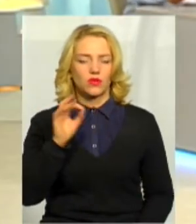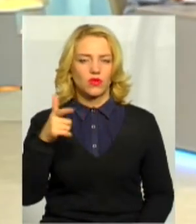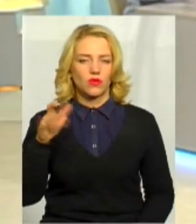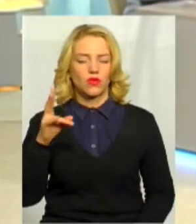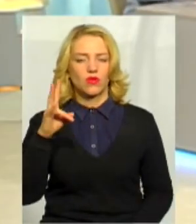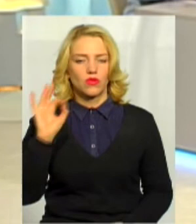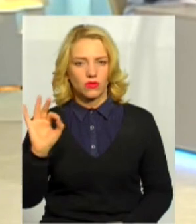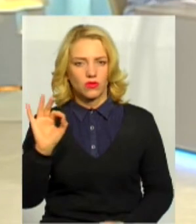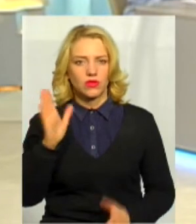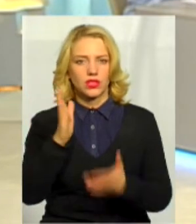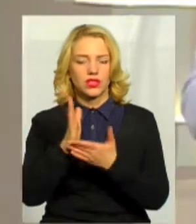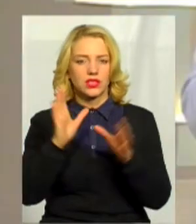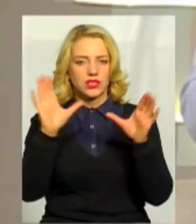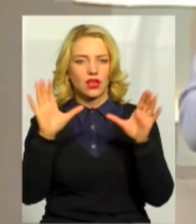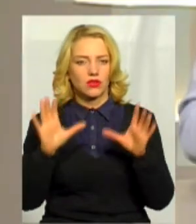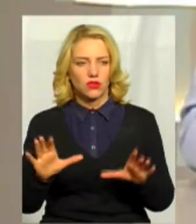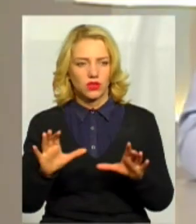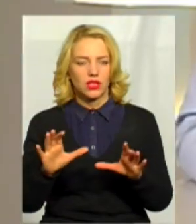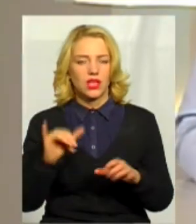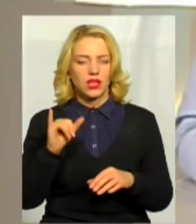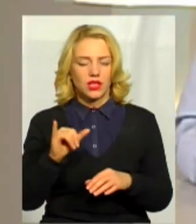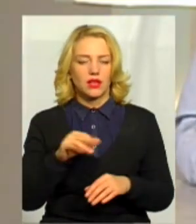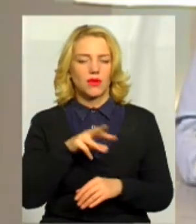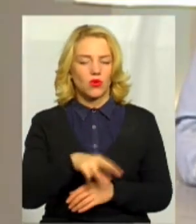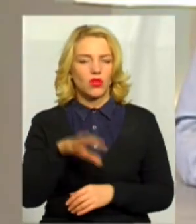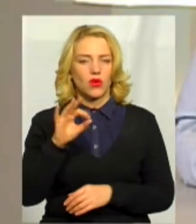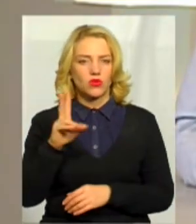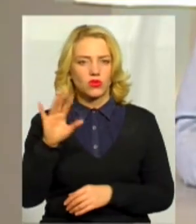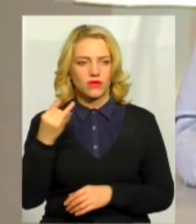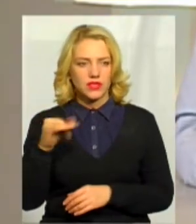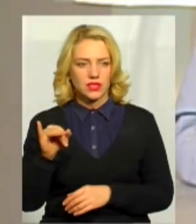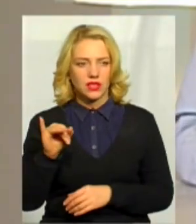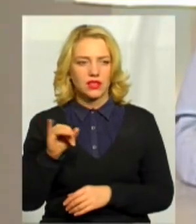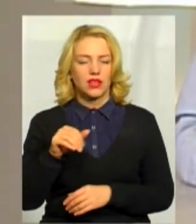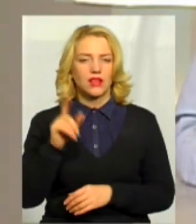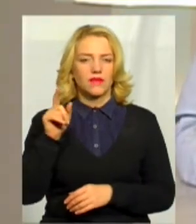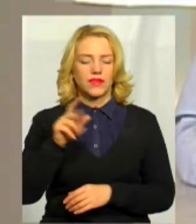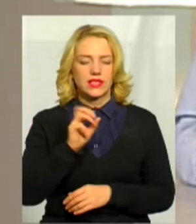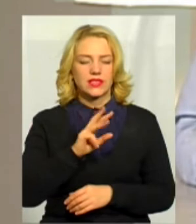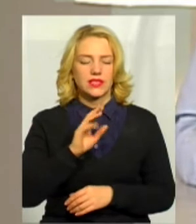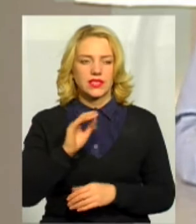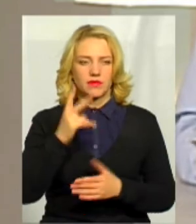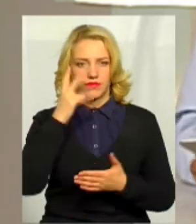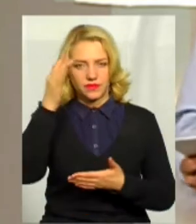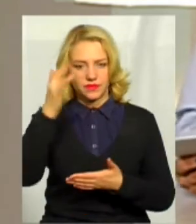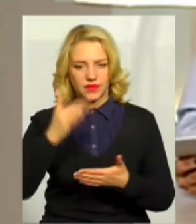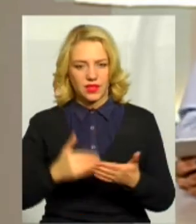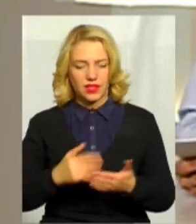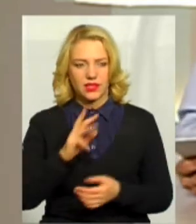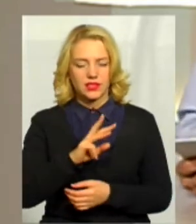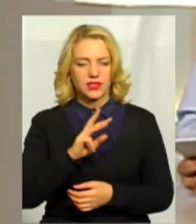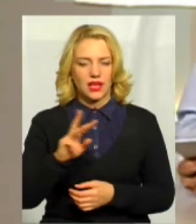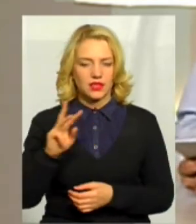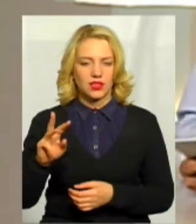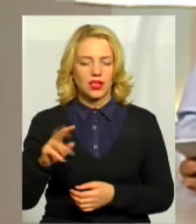Островський, повернімося до того, щоб ми показували скрін з сайту Інституту національної пам'яті. Його